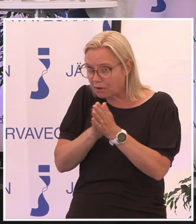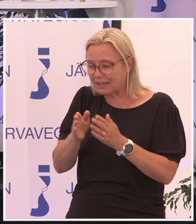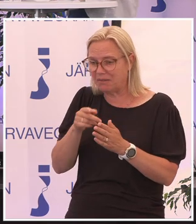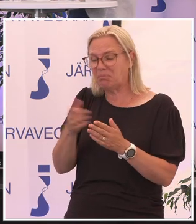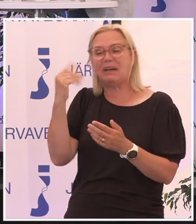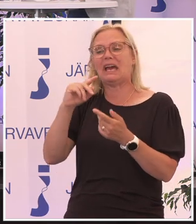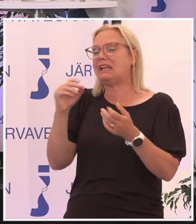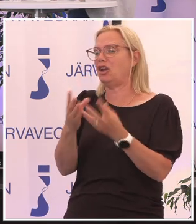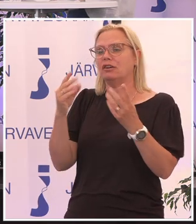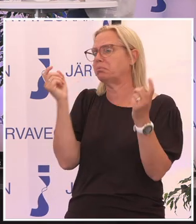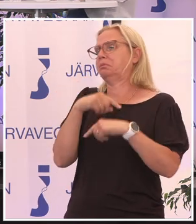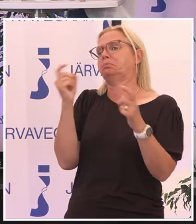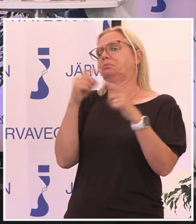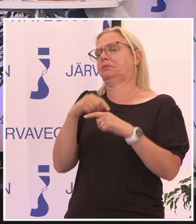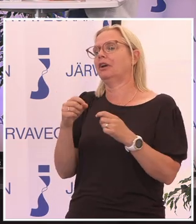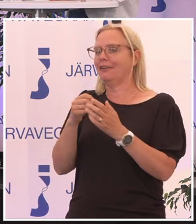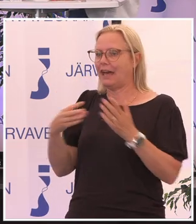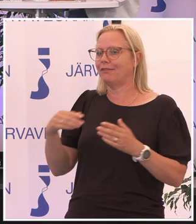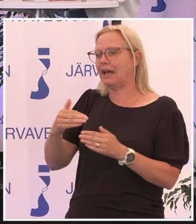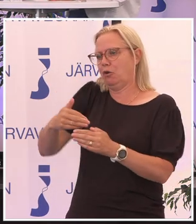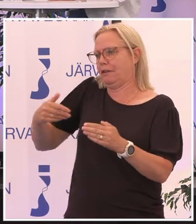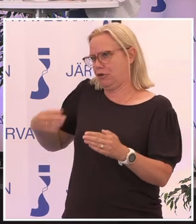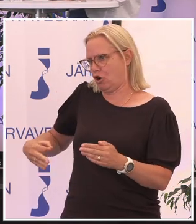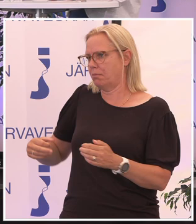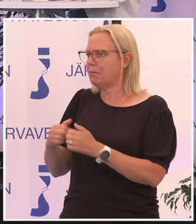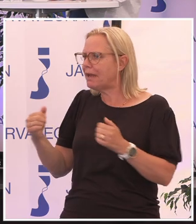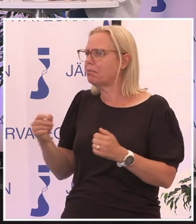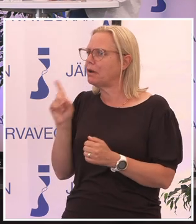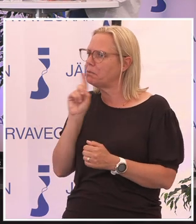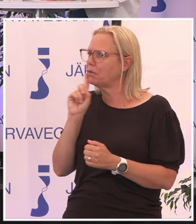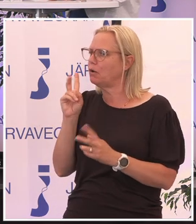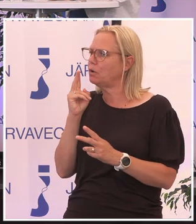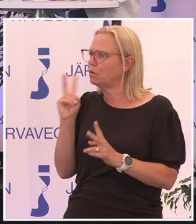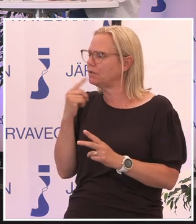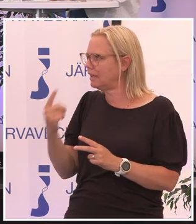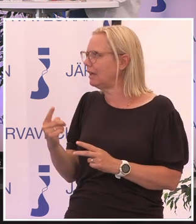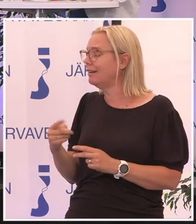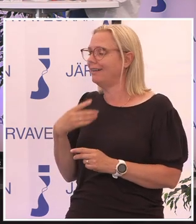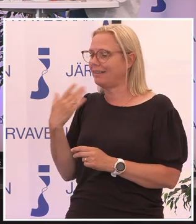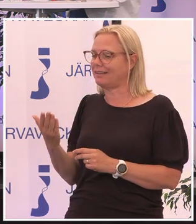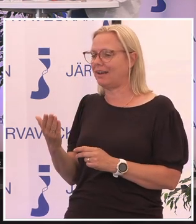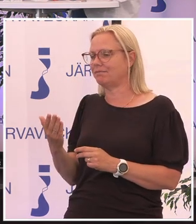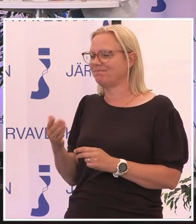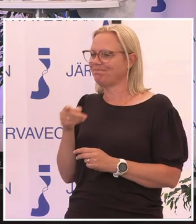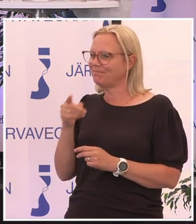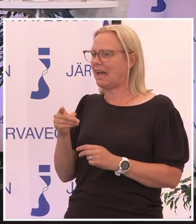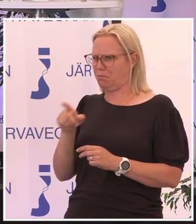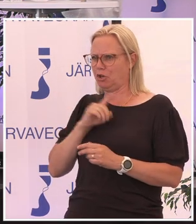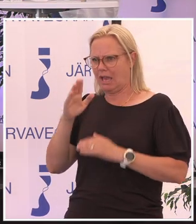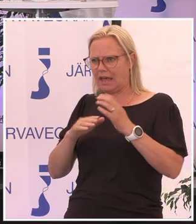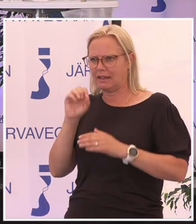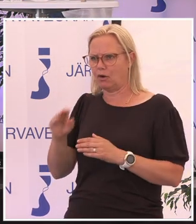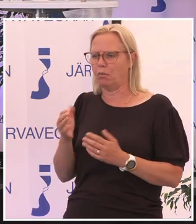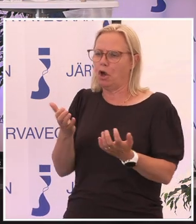går inte att fixa, det går inte någonting åt, därav utanförskapet. Men någonting man också brukar prata om, det är att det här handlar till stor del om liksom